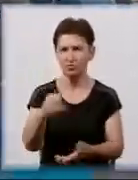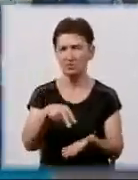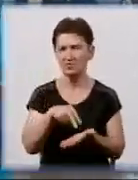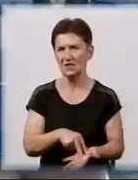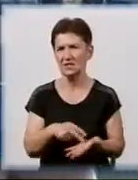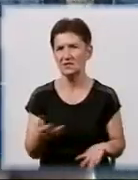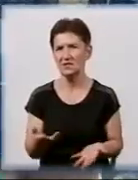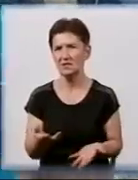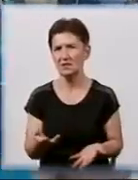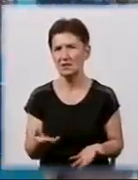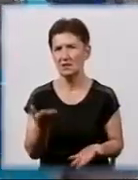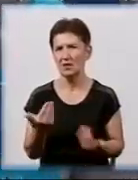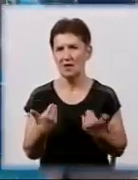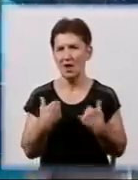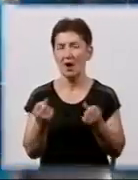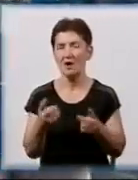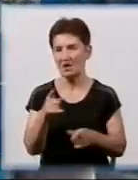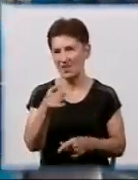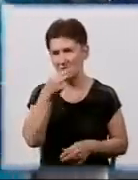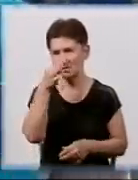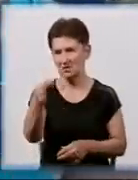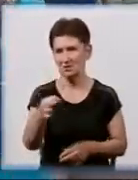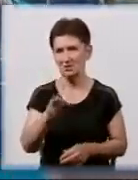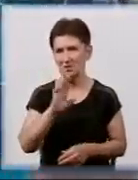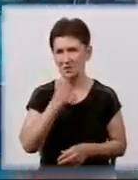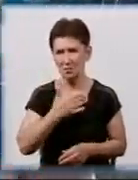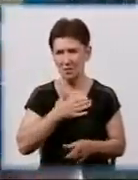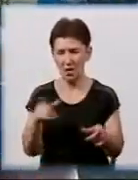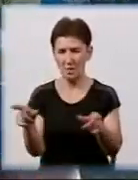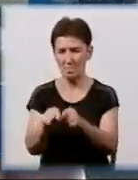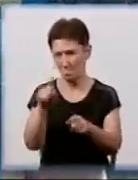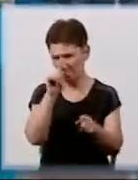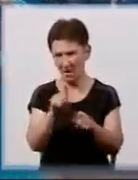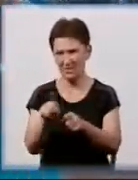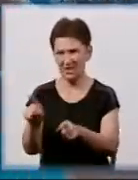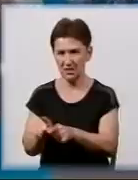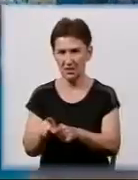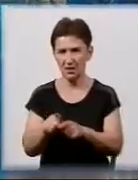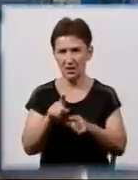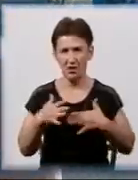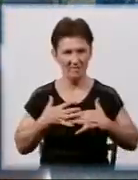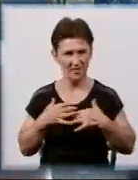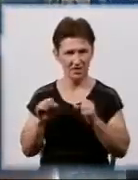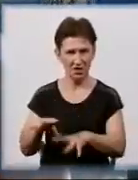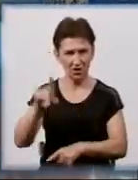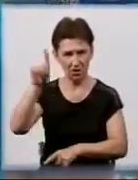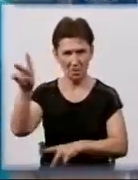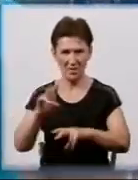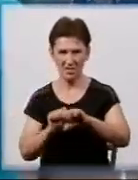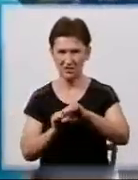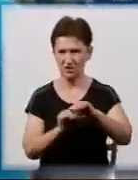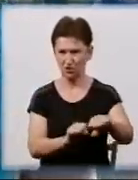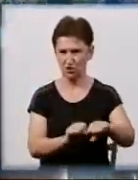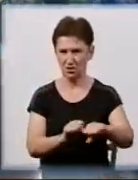і, як вам сказати, мої побратими віддавали там життя і стояли на защиті